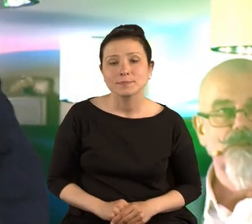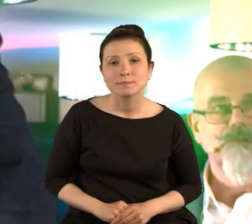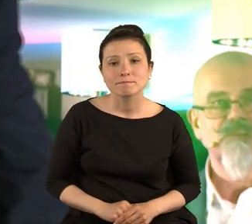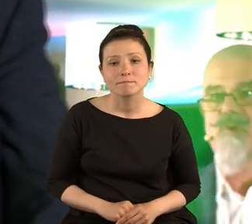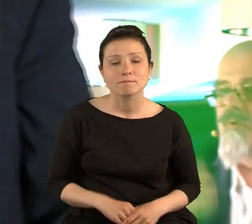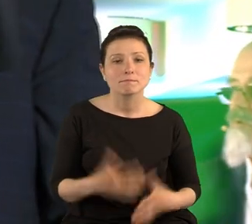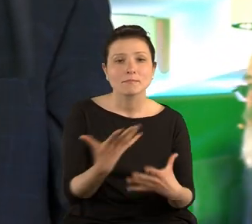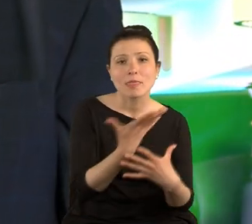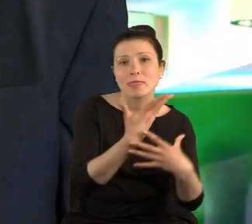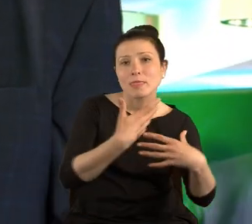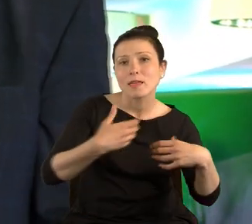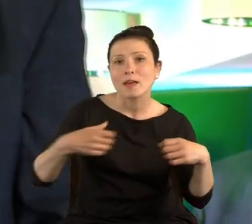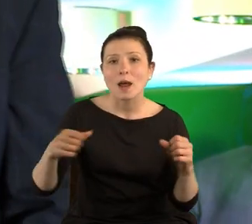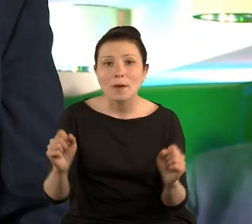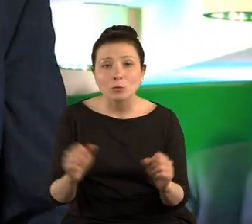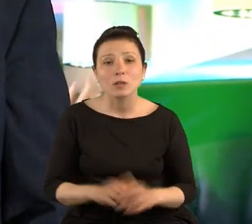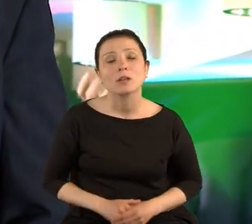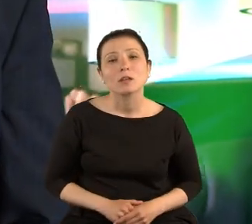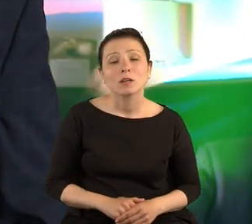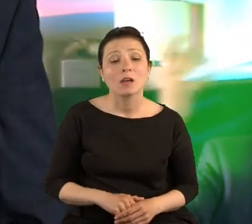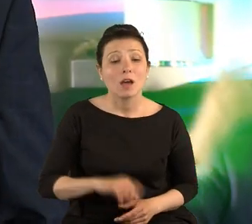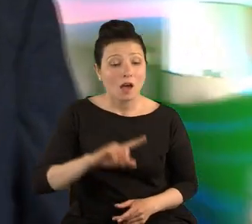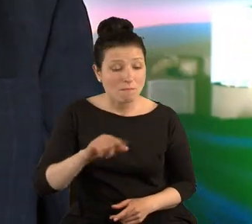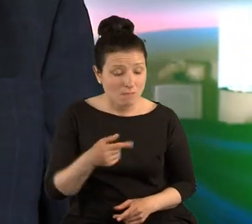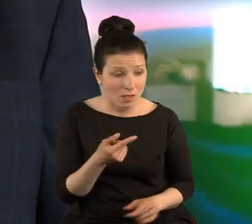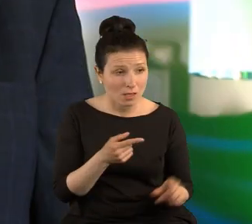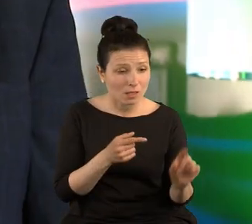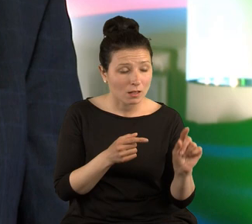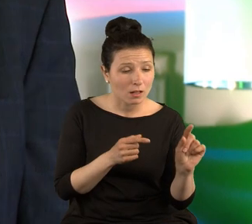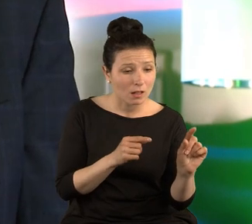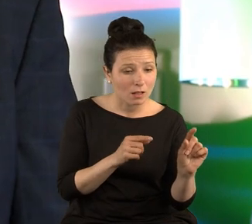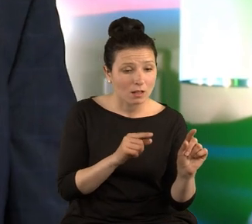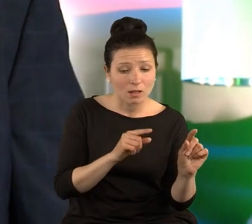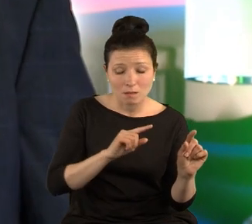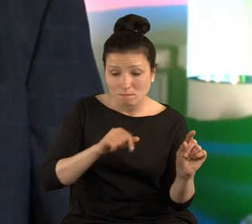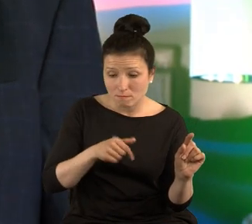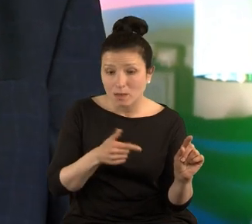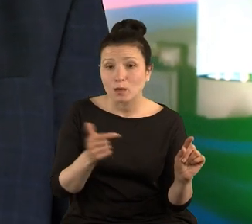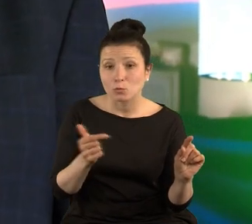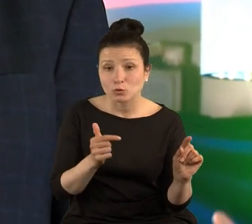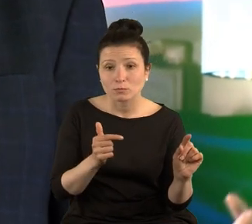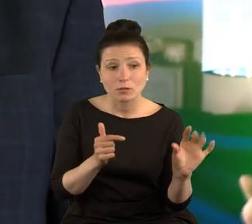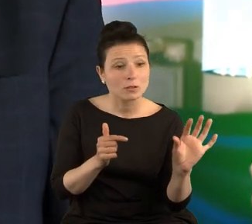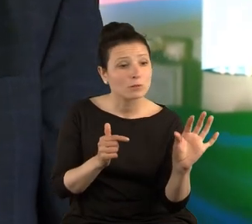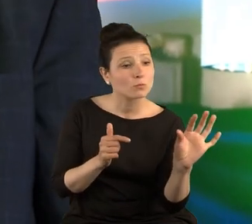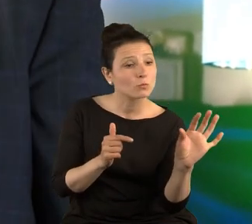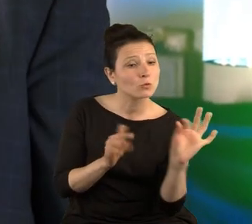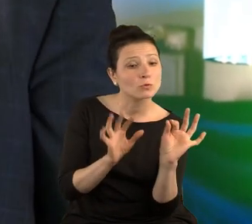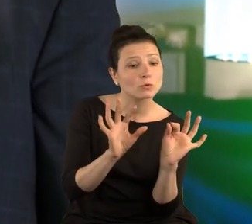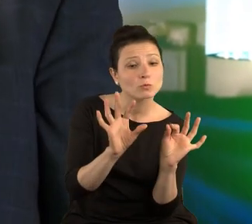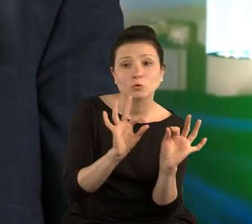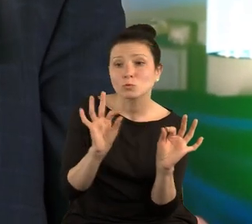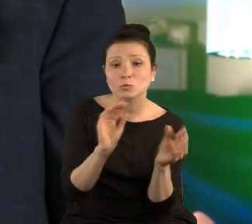dramaturgie, z których my musimy złożyć